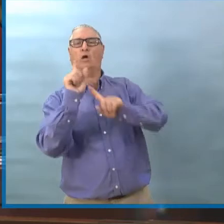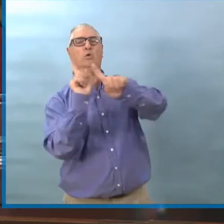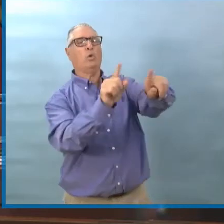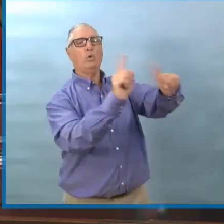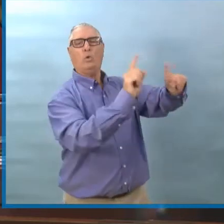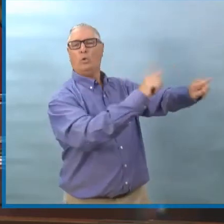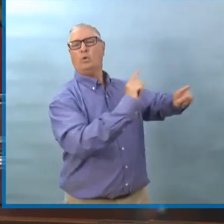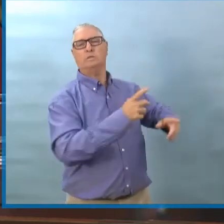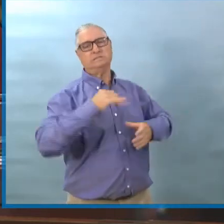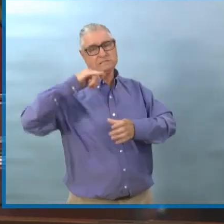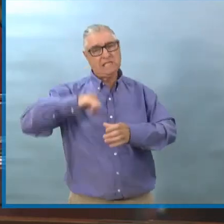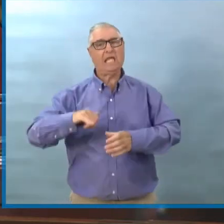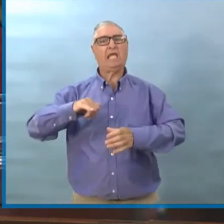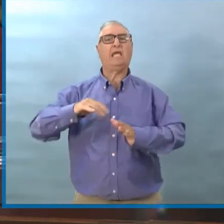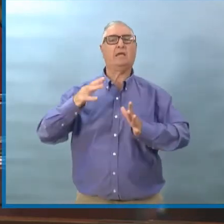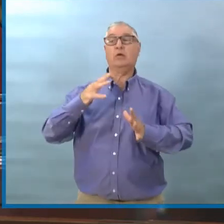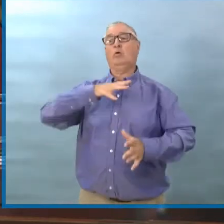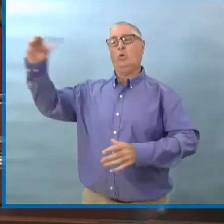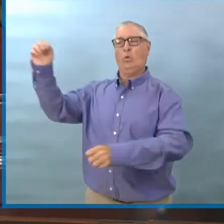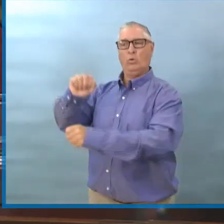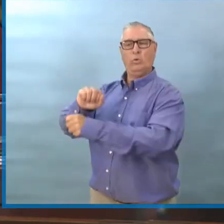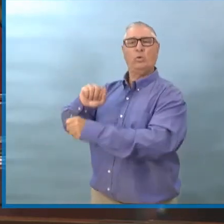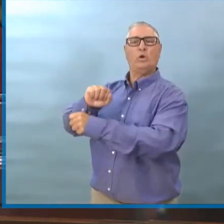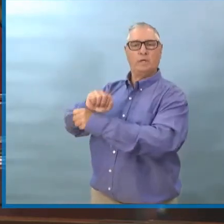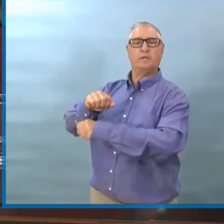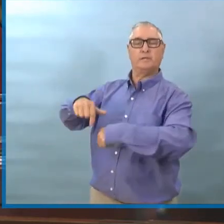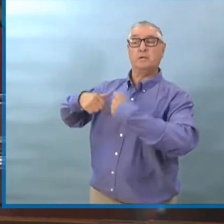sans symptômes, afin de réduire ce risque.